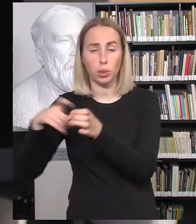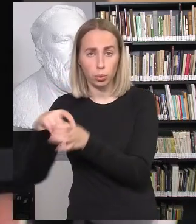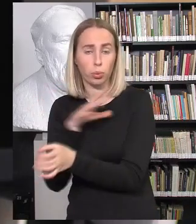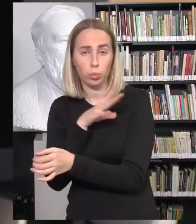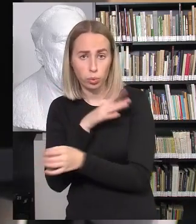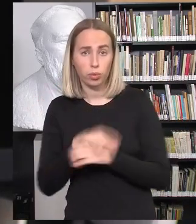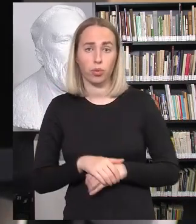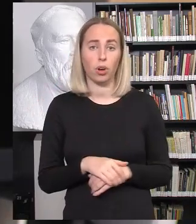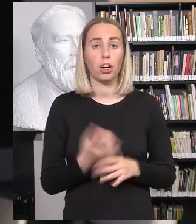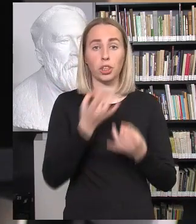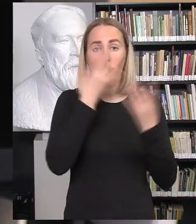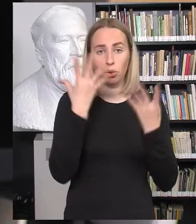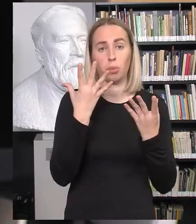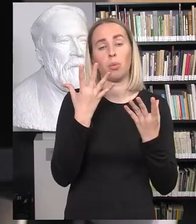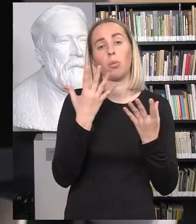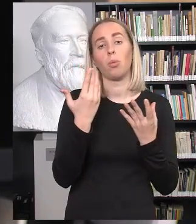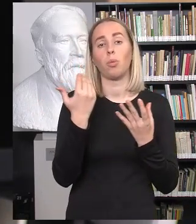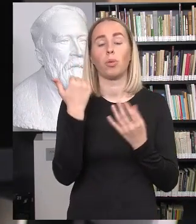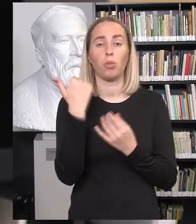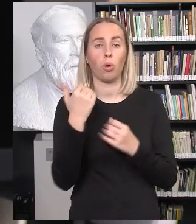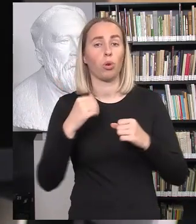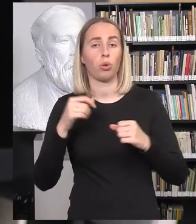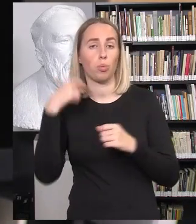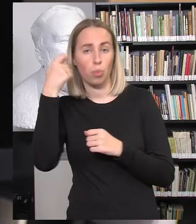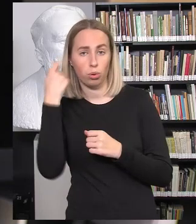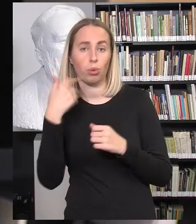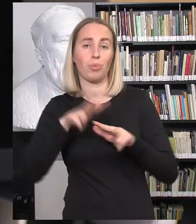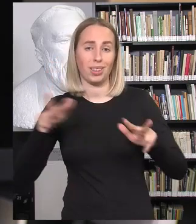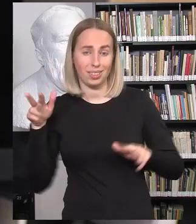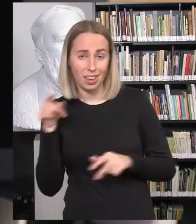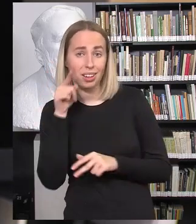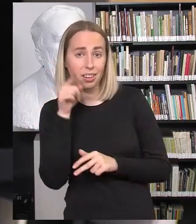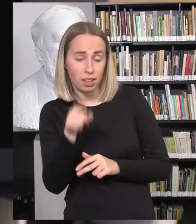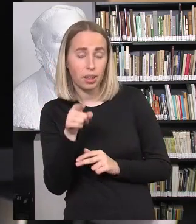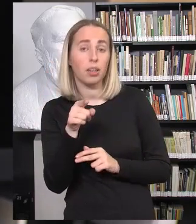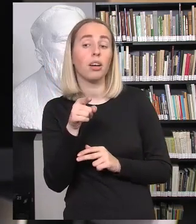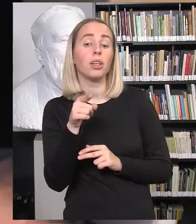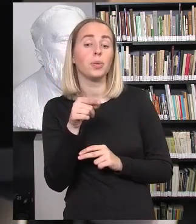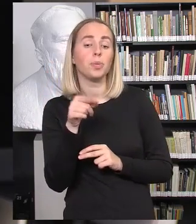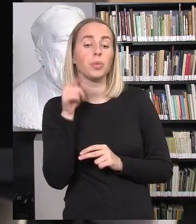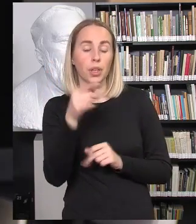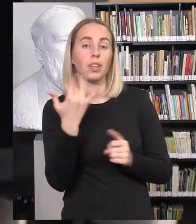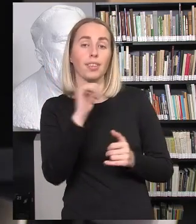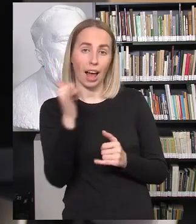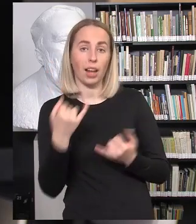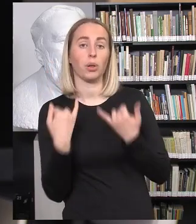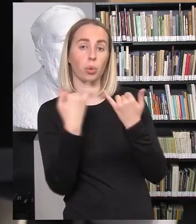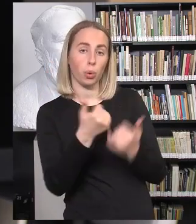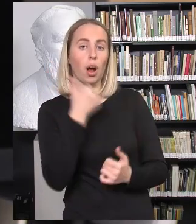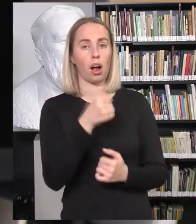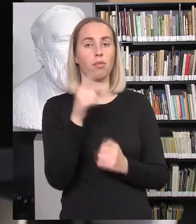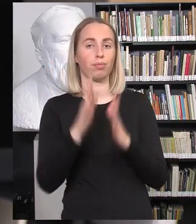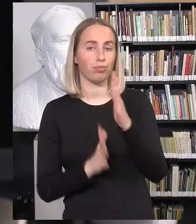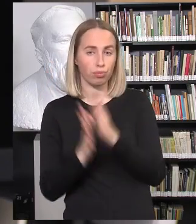mokslo ir sporto ministerija, na, pastaruosius penkis metus, sudarė sąlygas mokyklams tobulėti toje srityje.